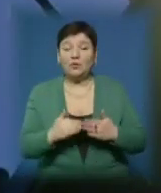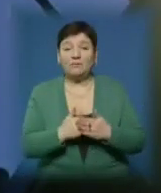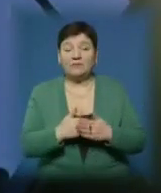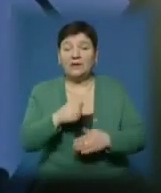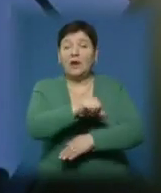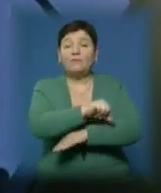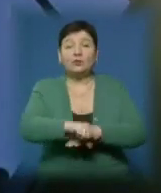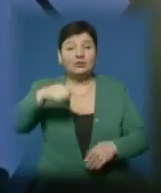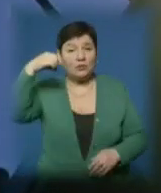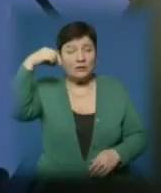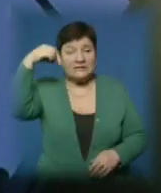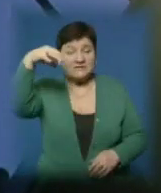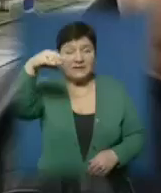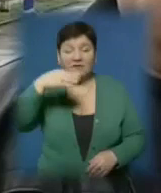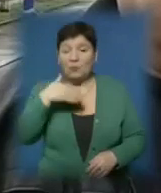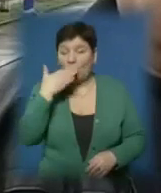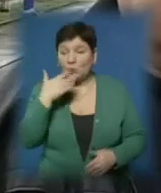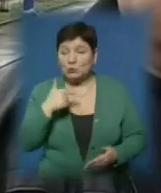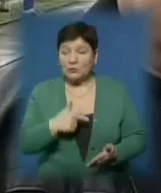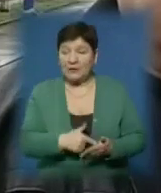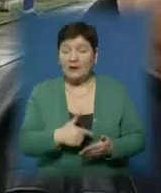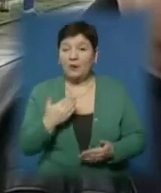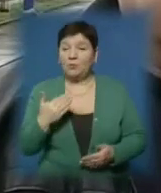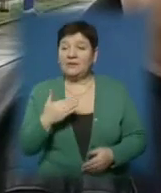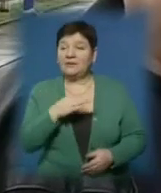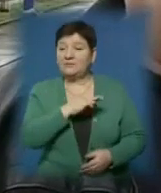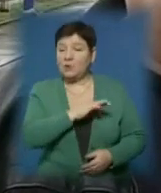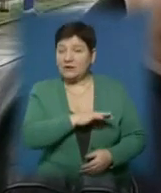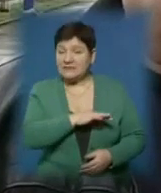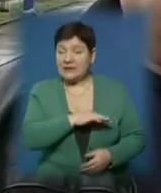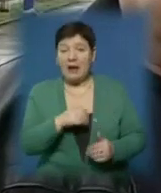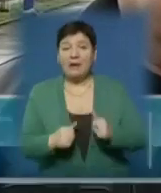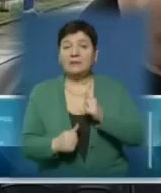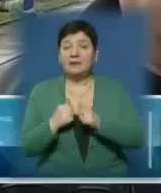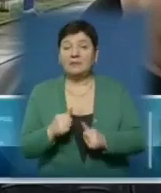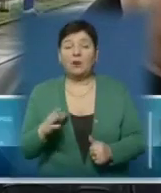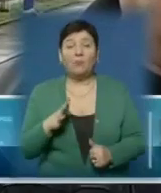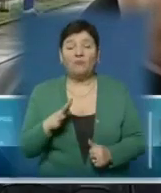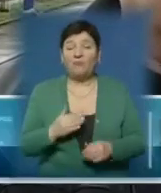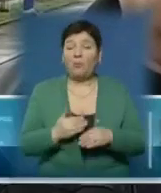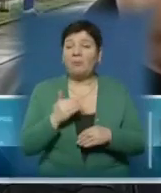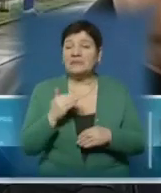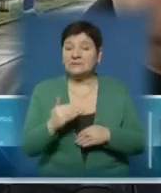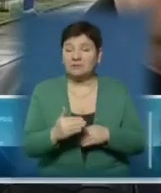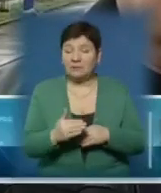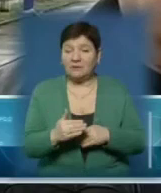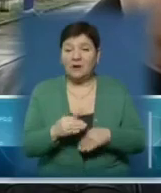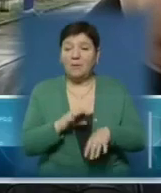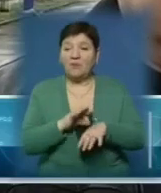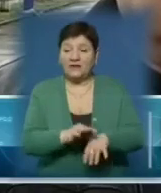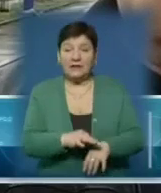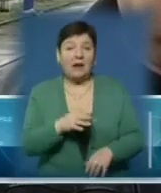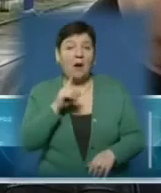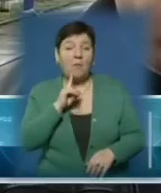вуличного освітлення в Ужгороді. Але вони не були використані, тому що тендер був пізно проведений, а потім поки заключили